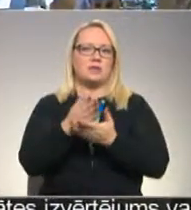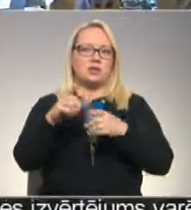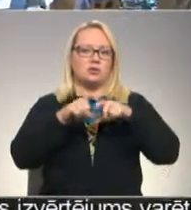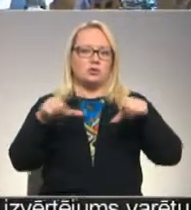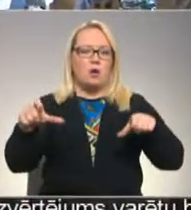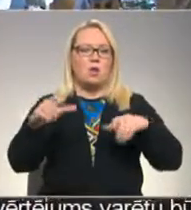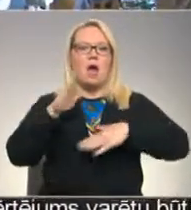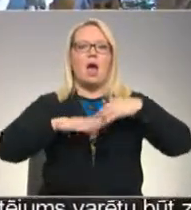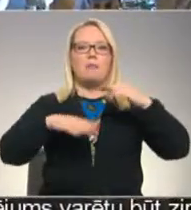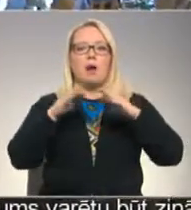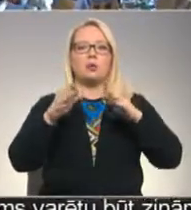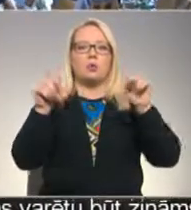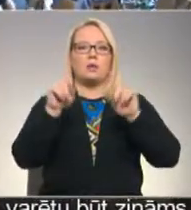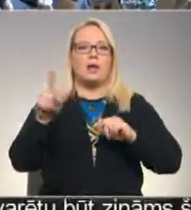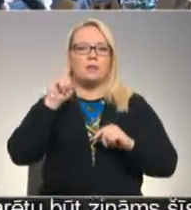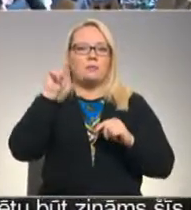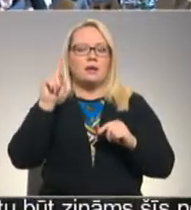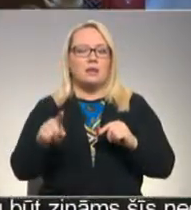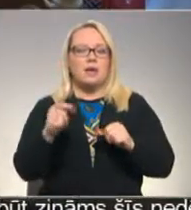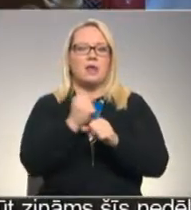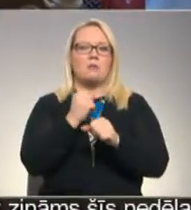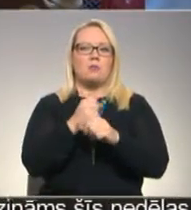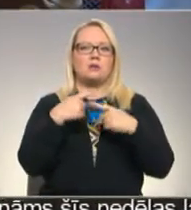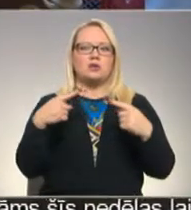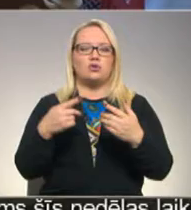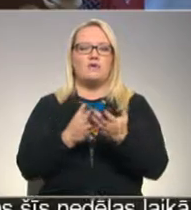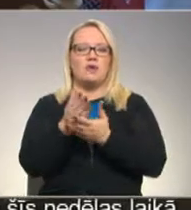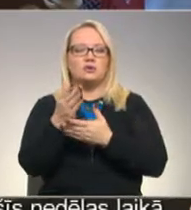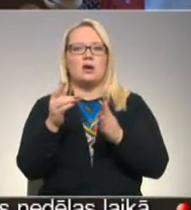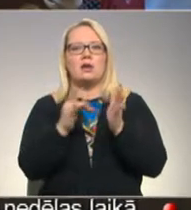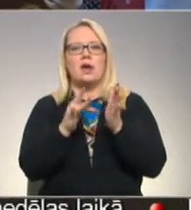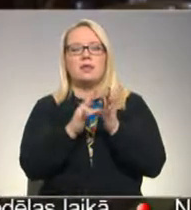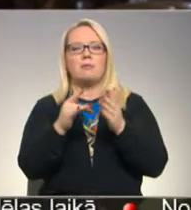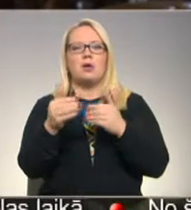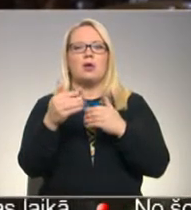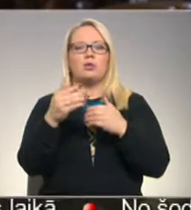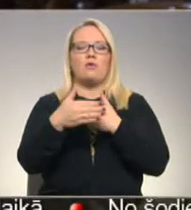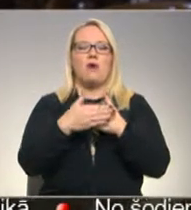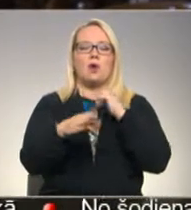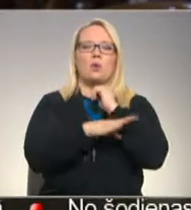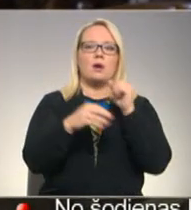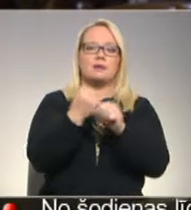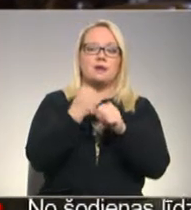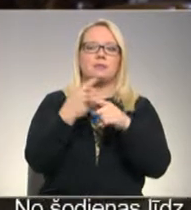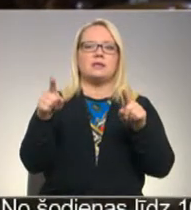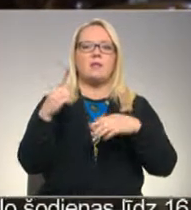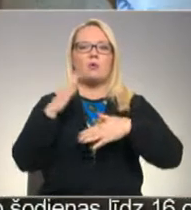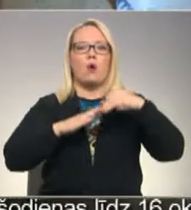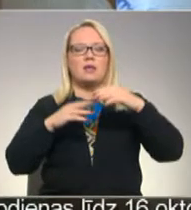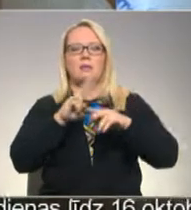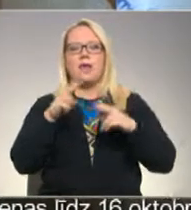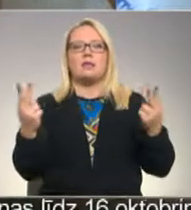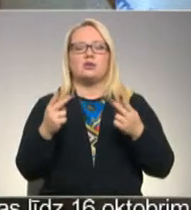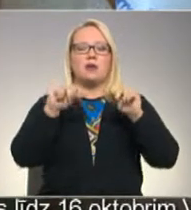Amatu lietpratēja preļu novadā darbojas dažādos virzienos, kādam tuvāki māla vai koka izstrādājumi citam rokdarbi un netradicionālā māksla.